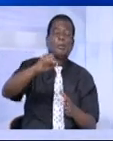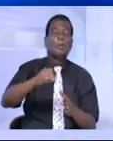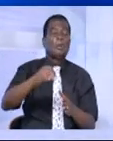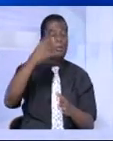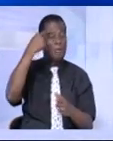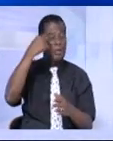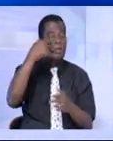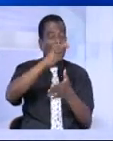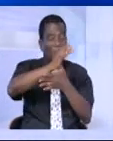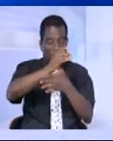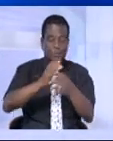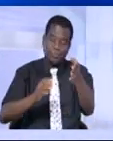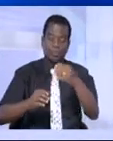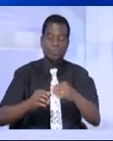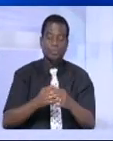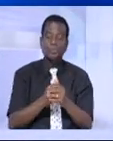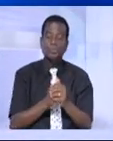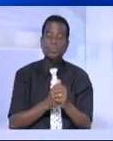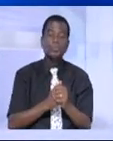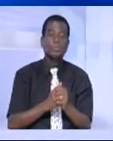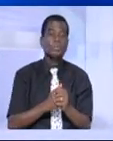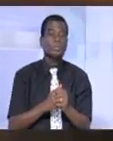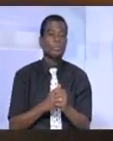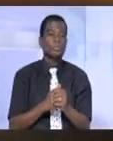qui a fait 19 morts dimanche. Côte d Pagassour.